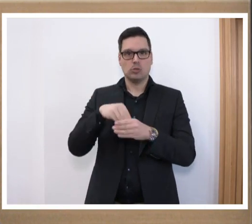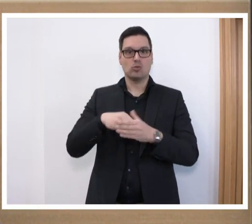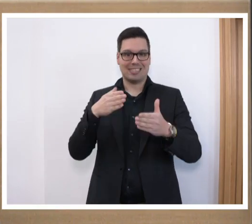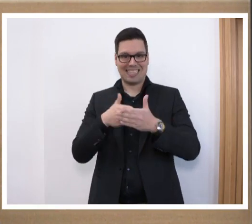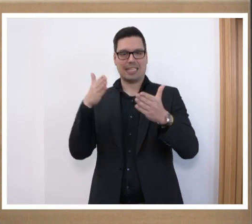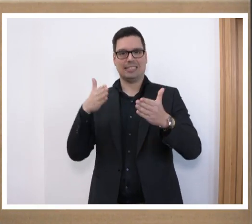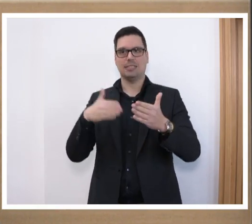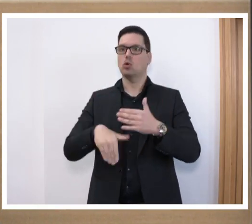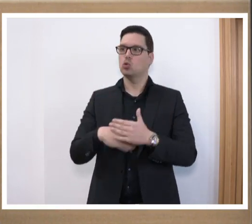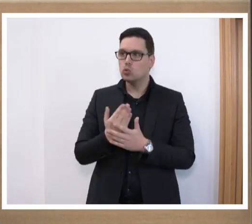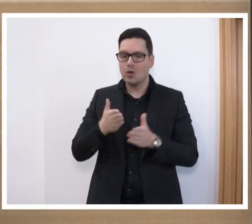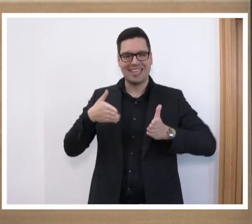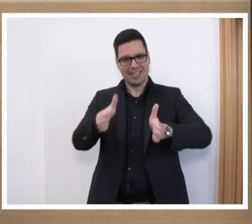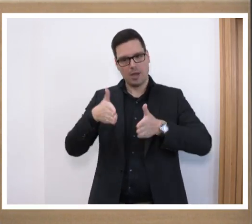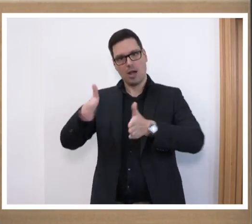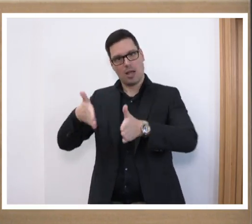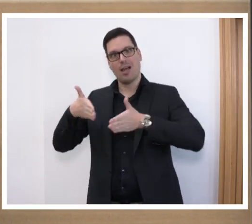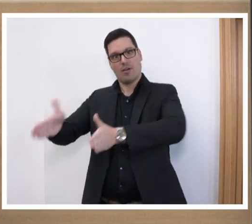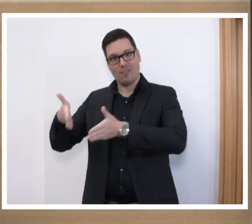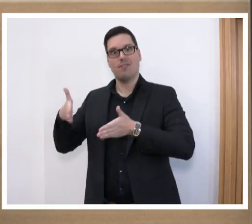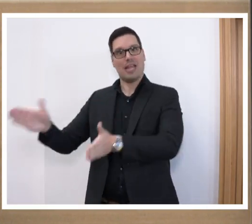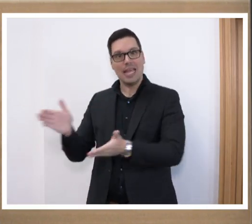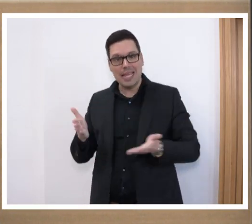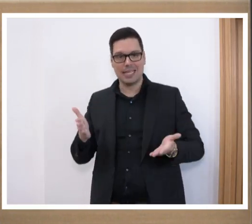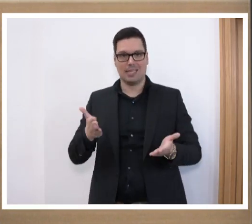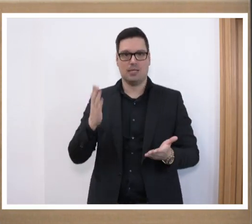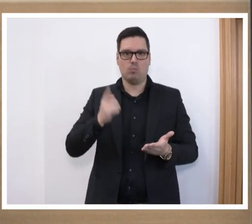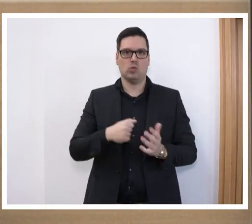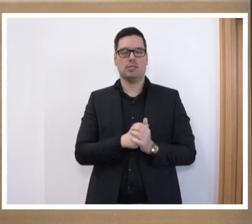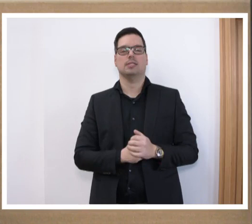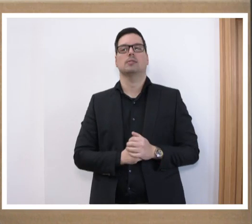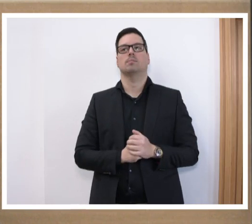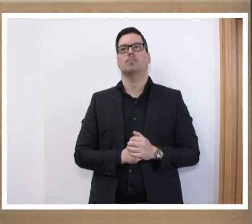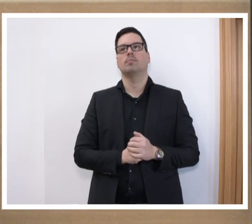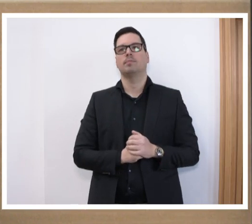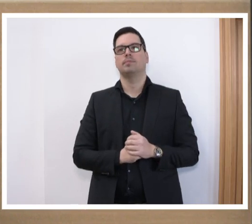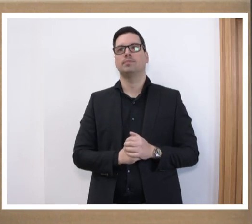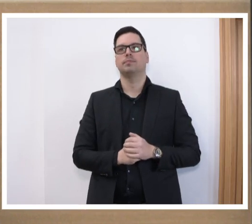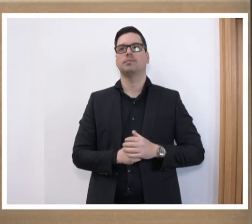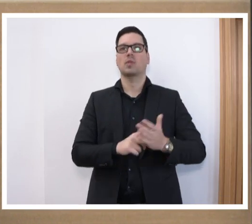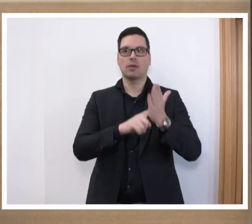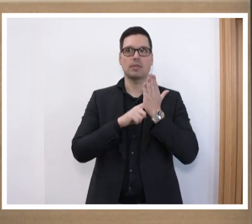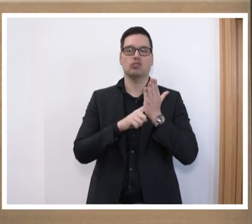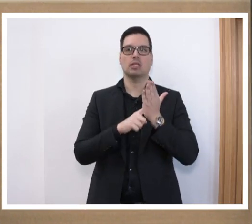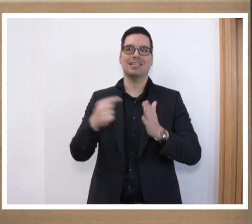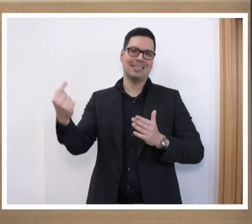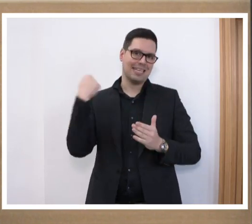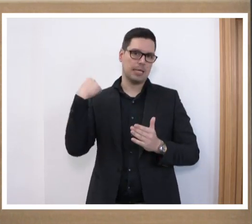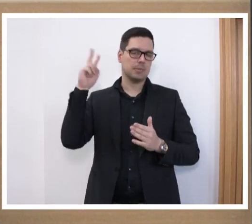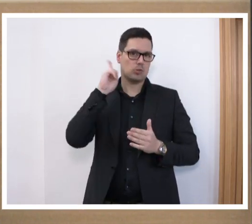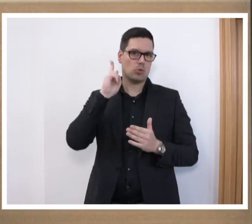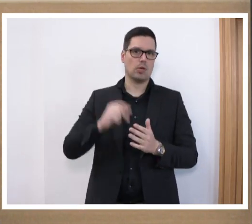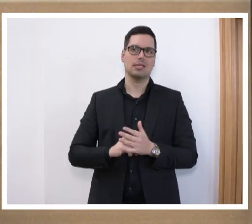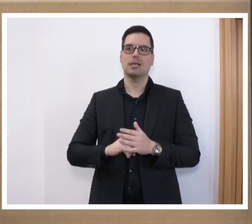halt auch neue Wege aufgezeigt werden. Es ist festzustellen, wir haben es eben auch gehört,